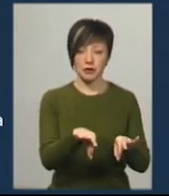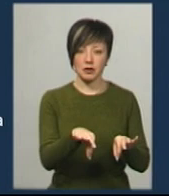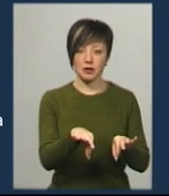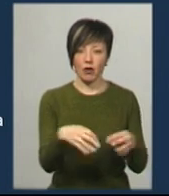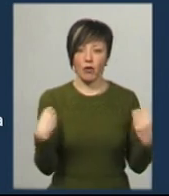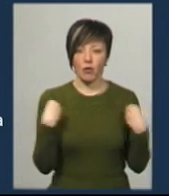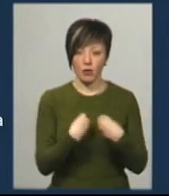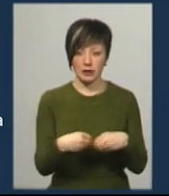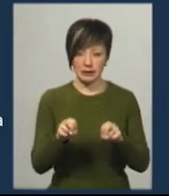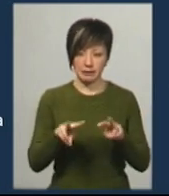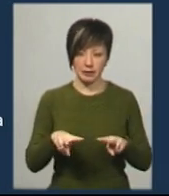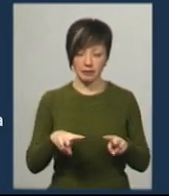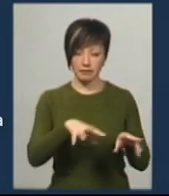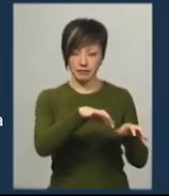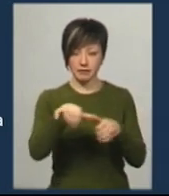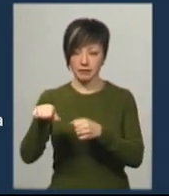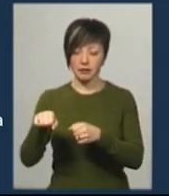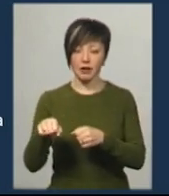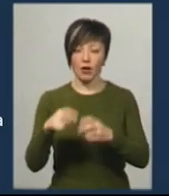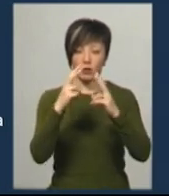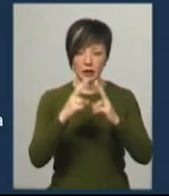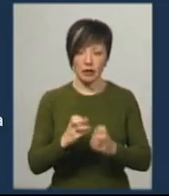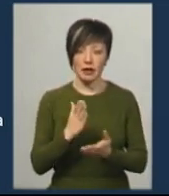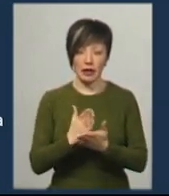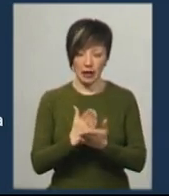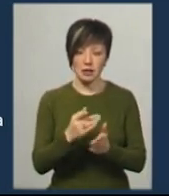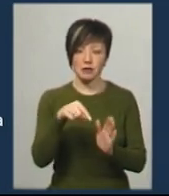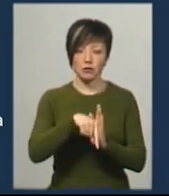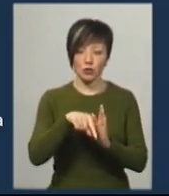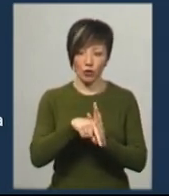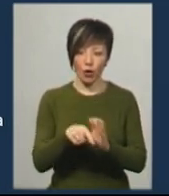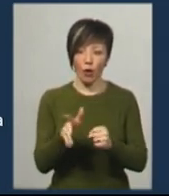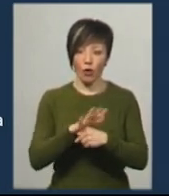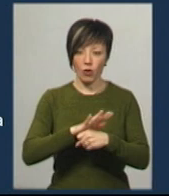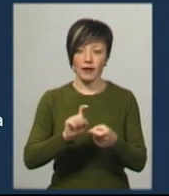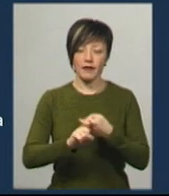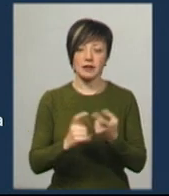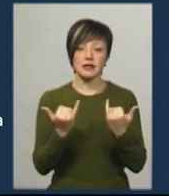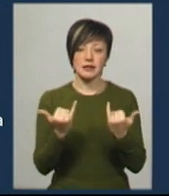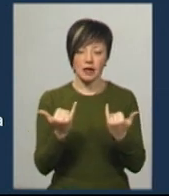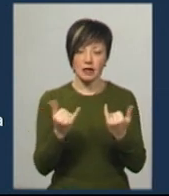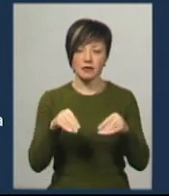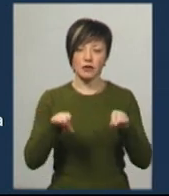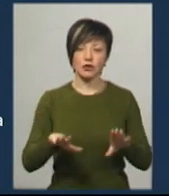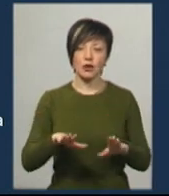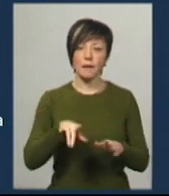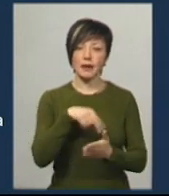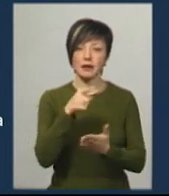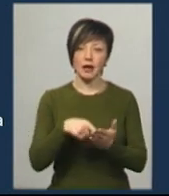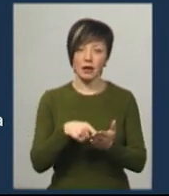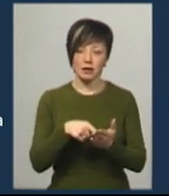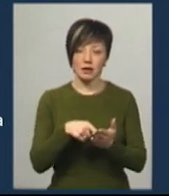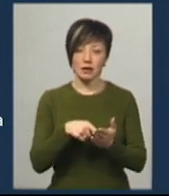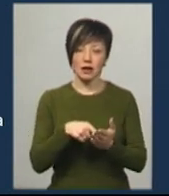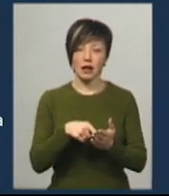Зібрали його на обстеження. Обстеження показало, що є симптоми коронавірусу. Зараз вирішується питання доставки його на